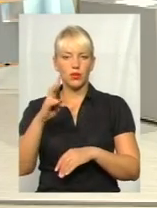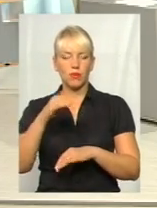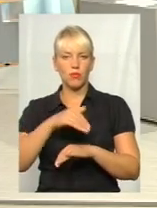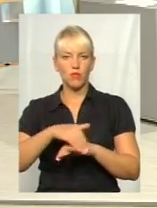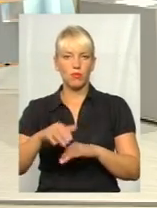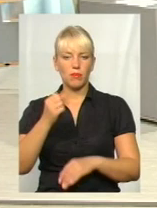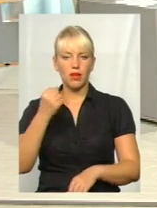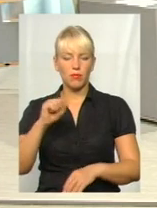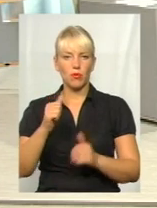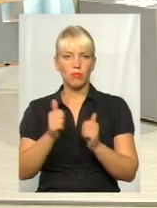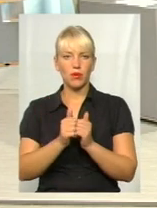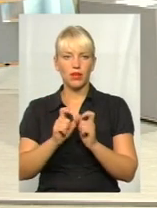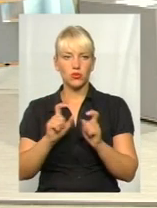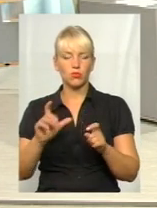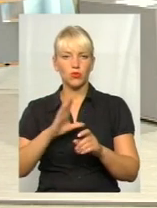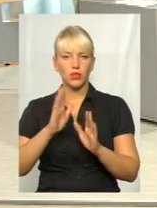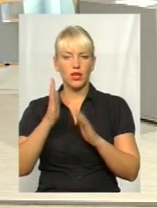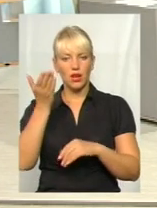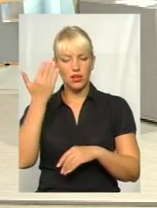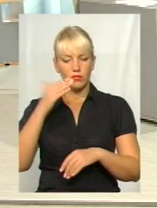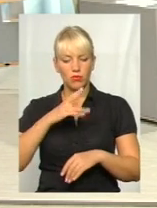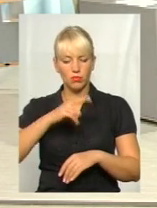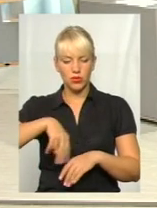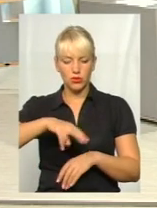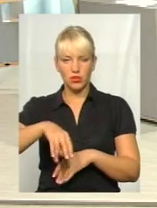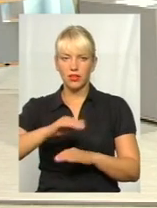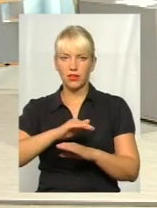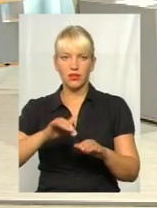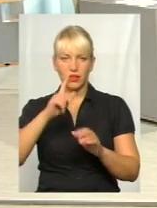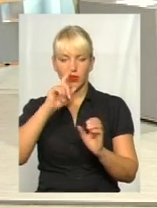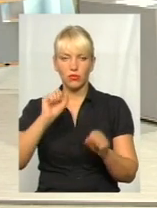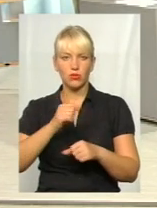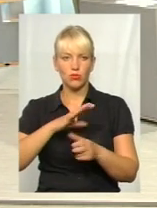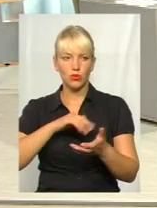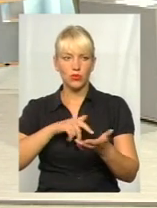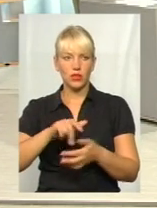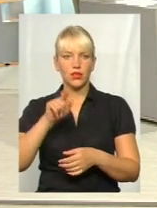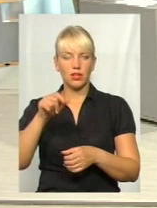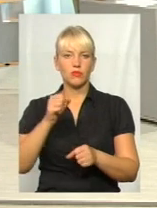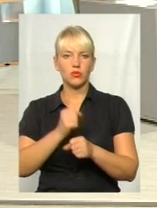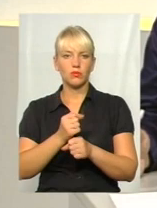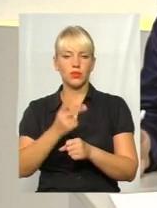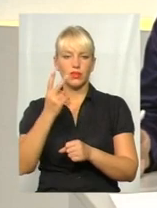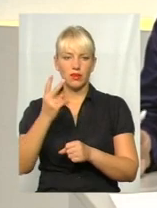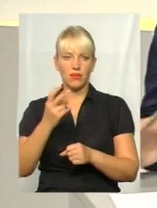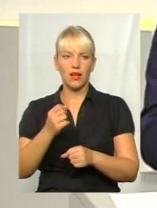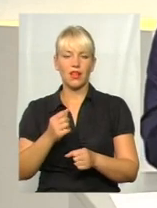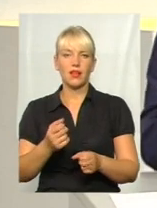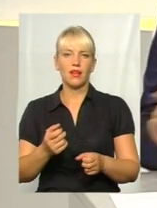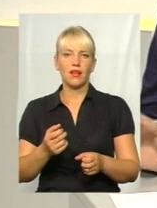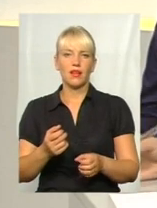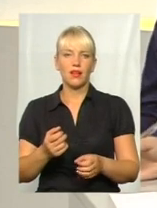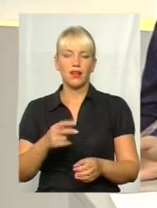Перемоги біля школи раніше був тільки пішохідний перехід. Дітям нереально було перейти дорогу. Зараз там зробили два лежачих поліцейських.